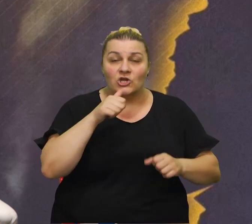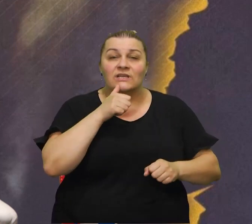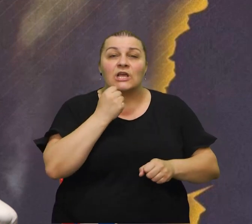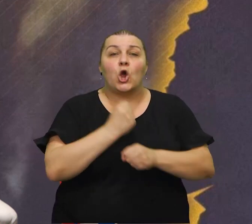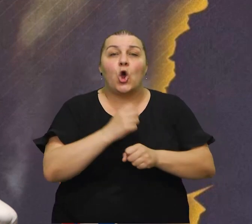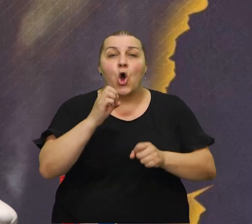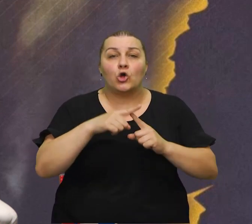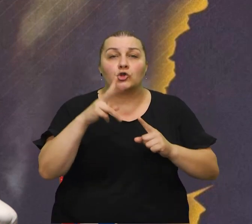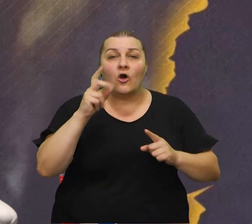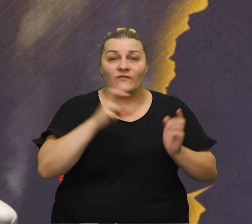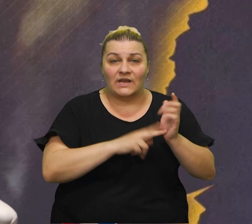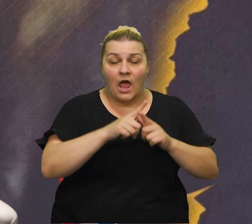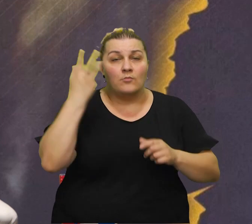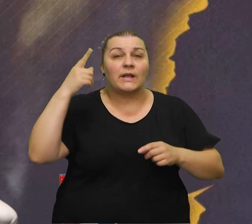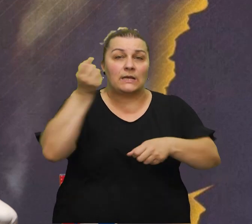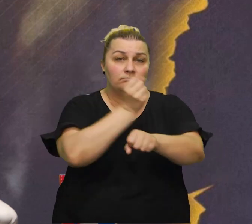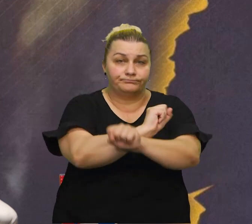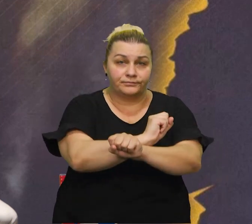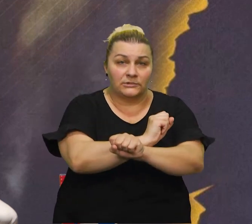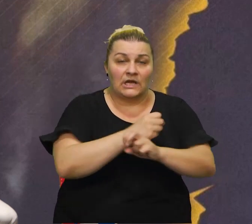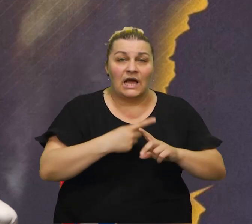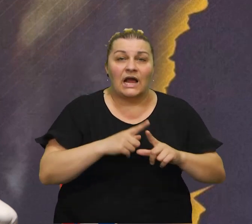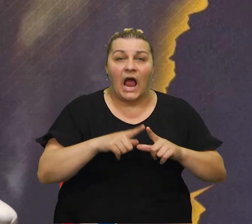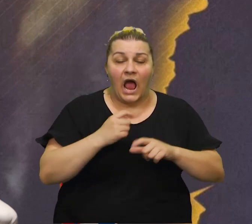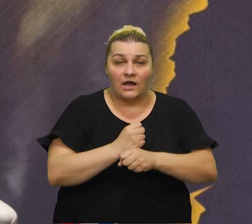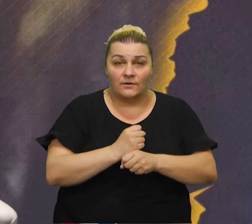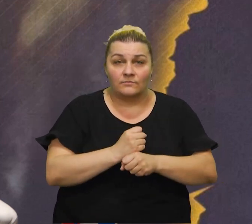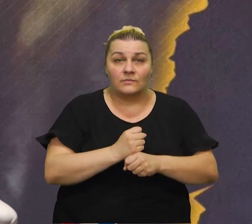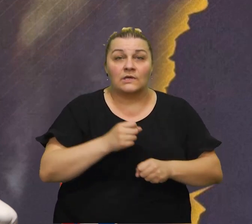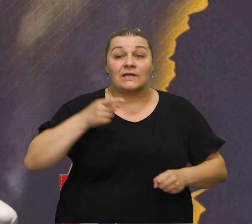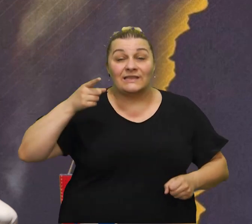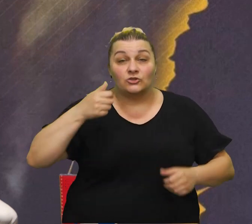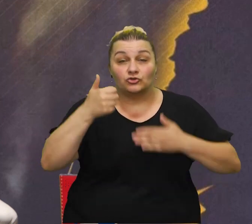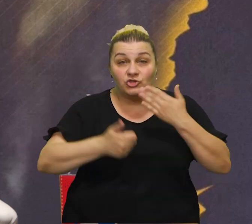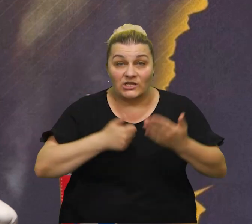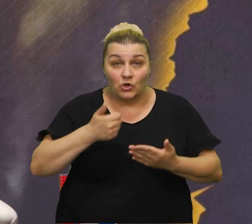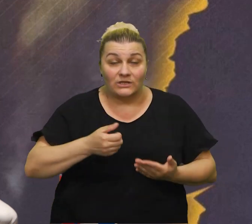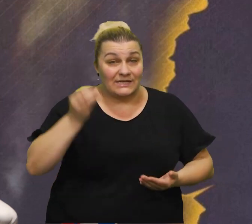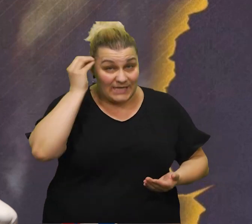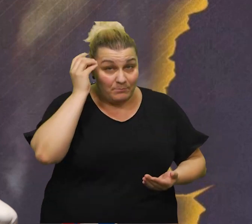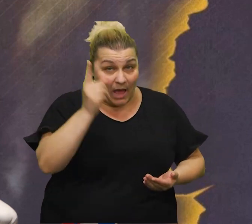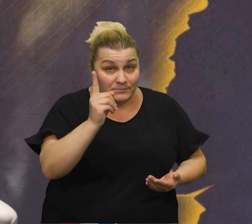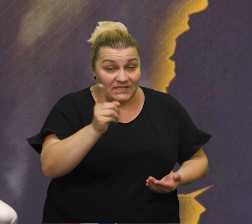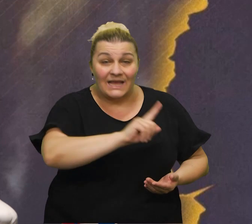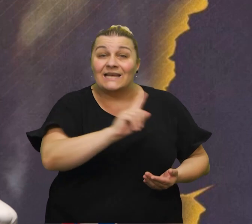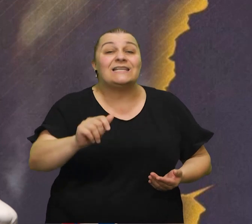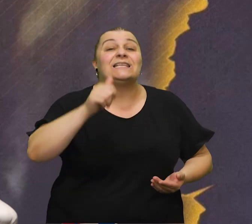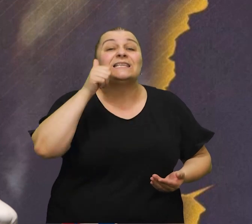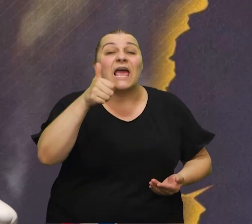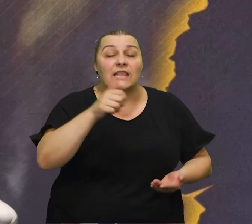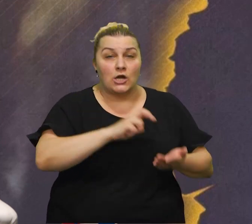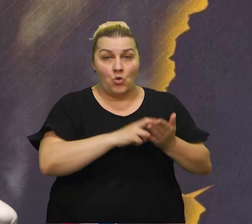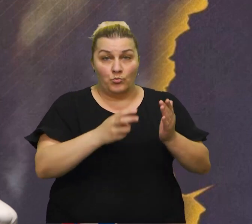Hagu znači 46 godina na tom Banovine ni jedan zapamtite ni jedan